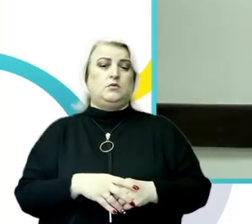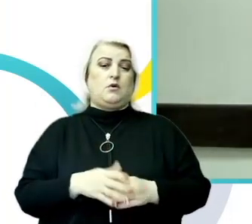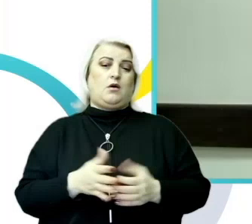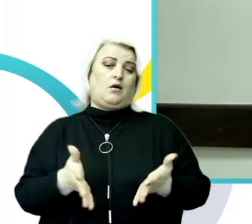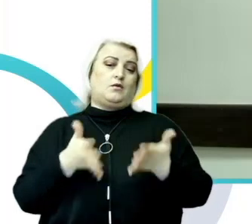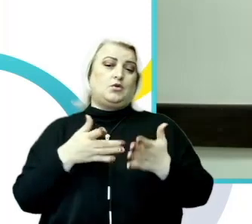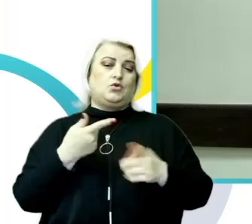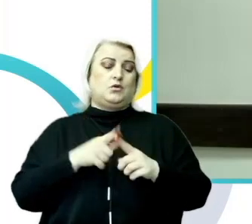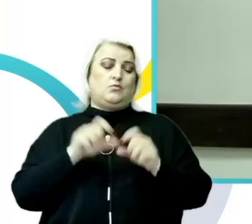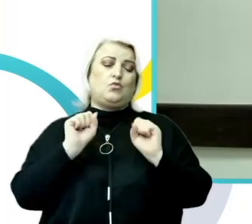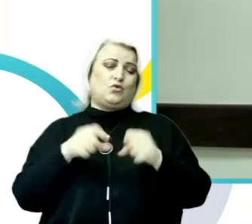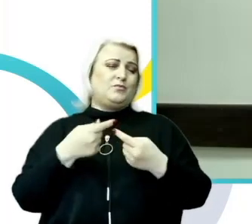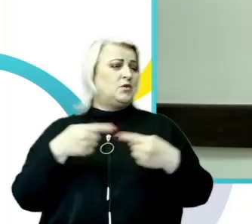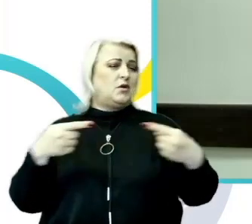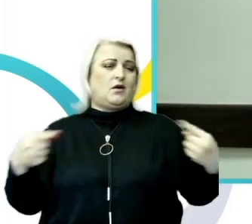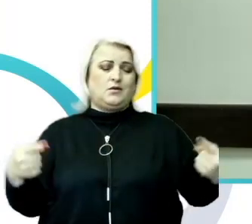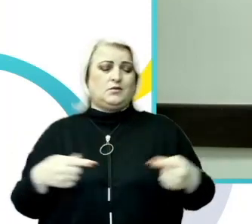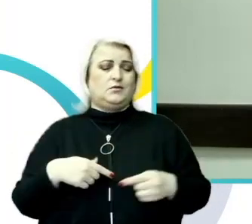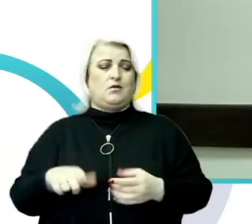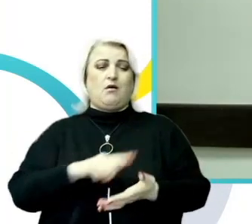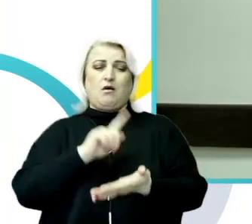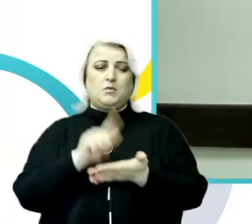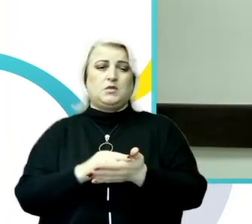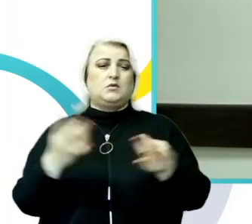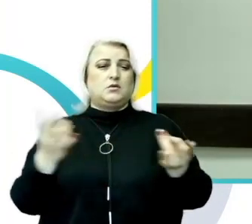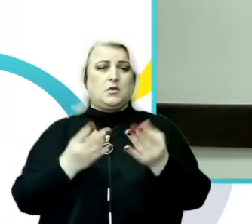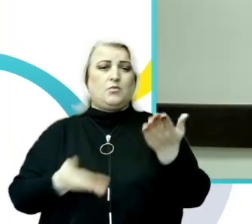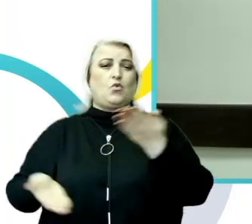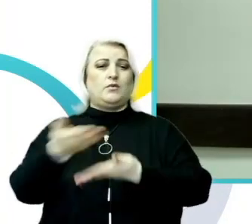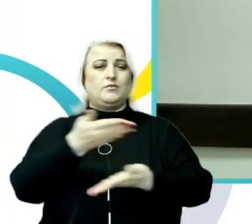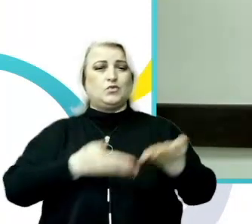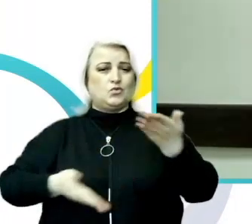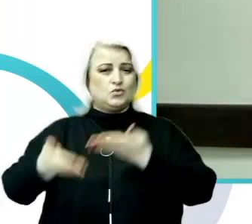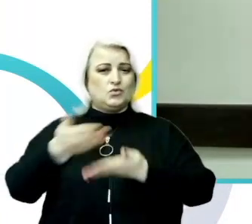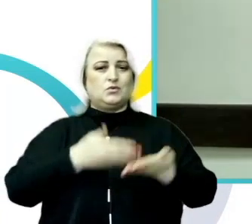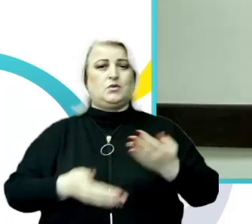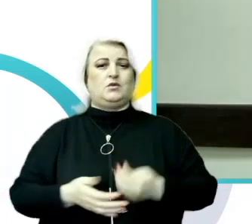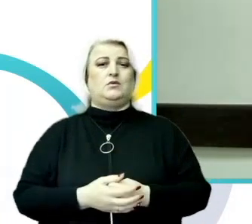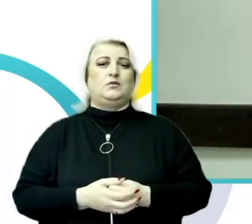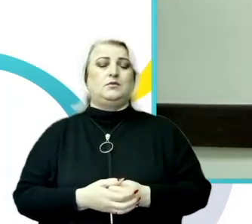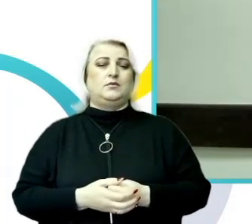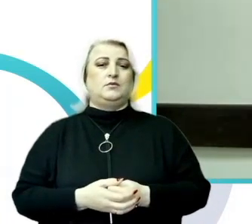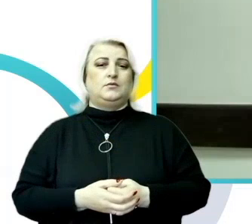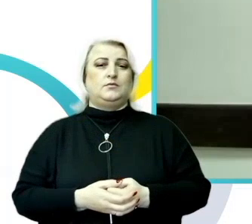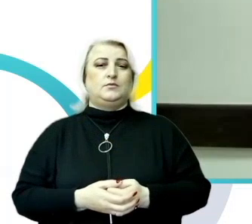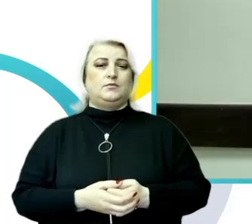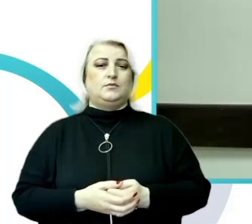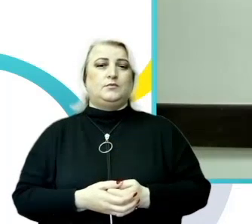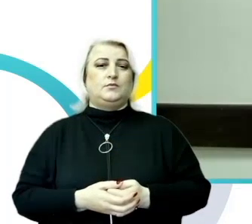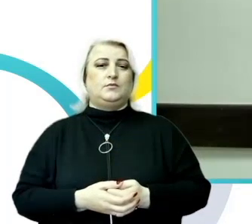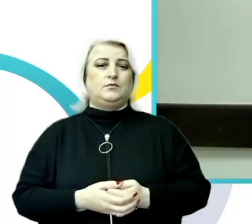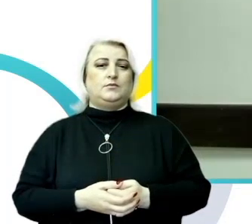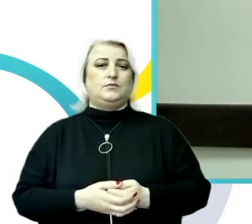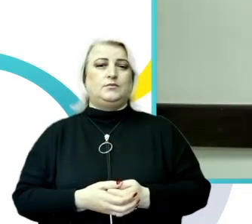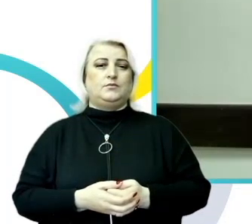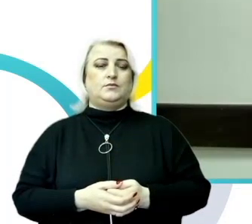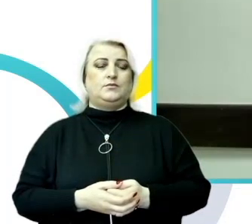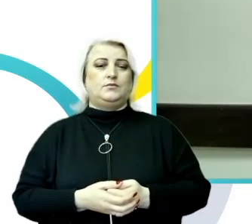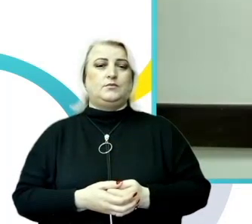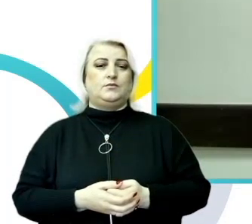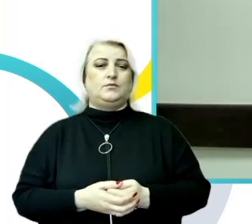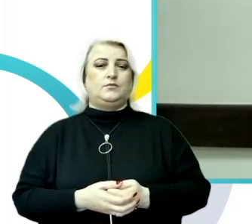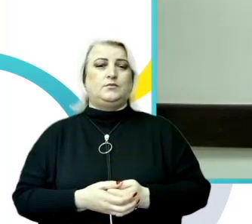altele și trebuie neapărat discutate într-un cerc mai larg. Aici noi practic am